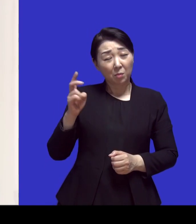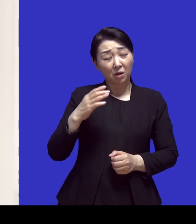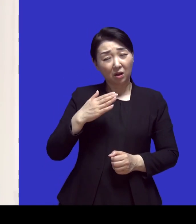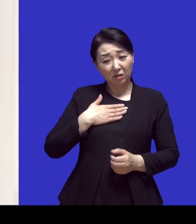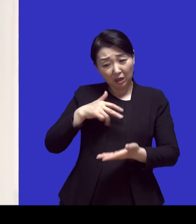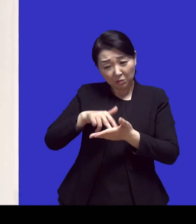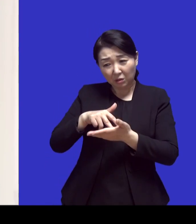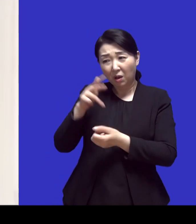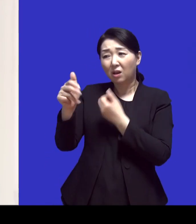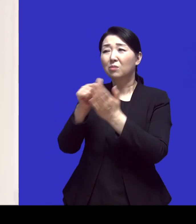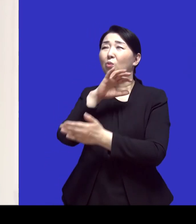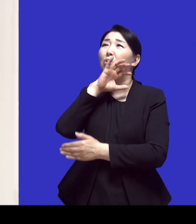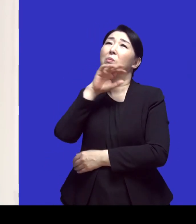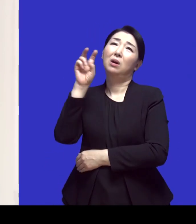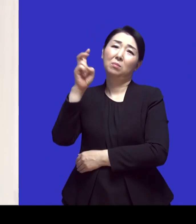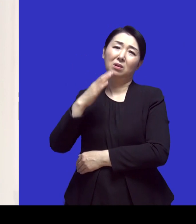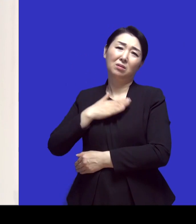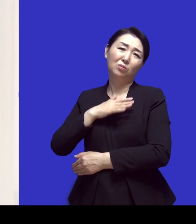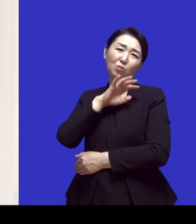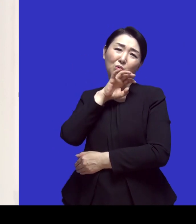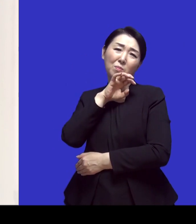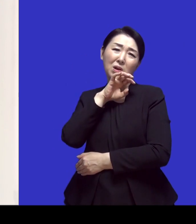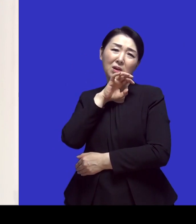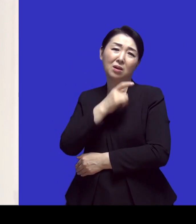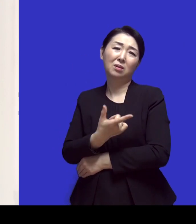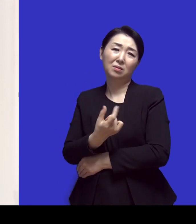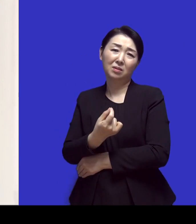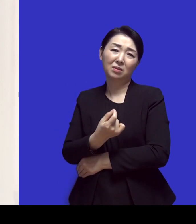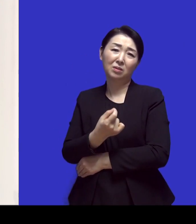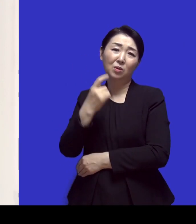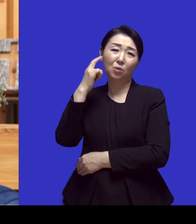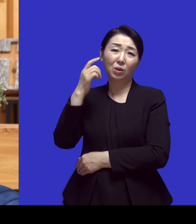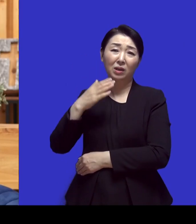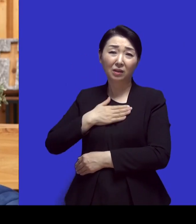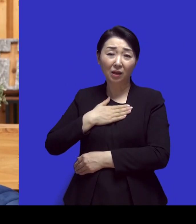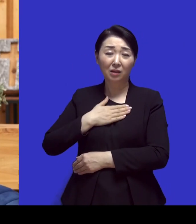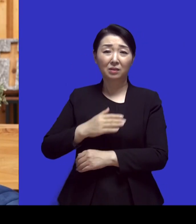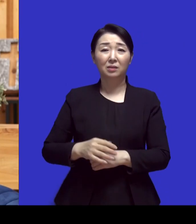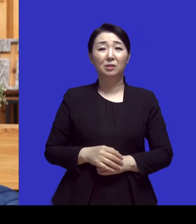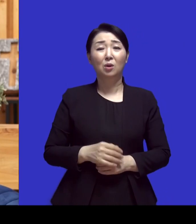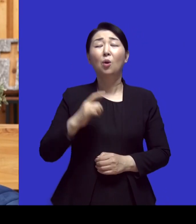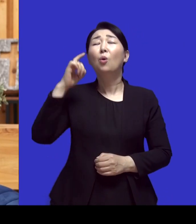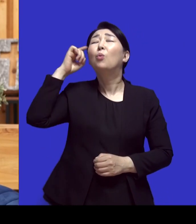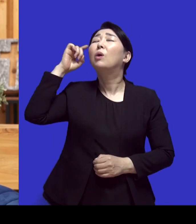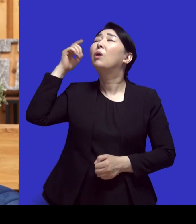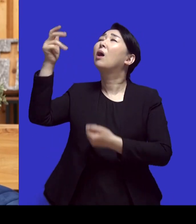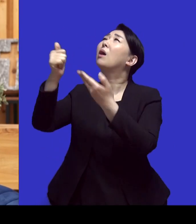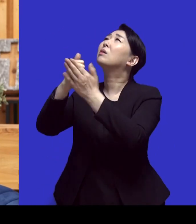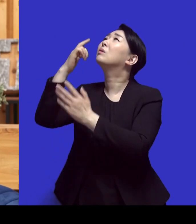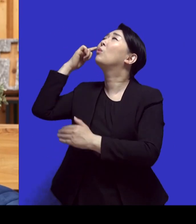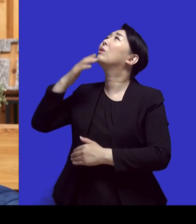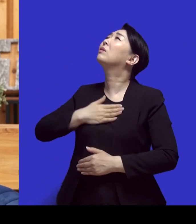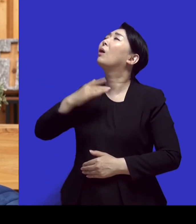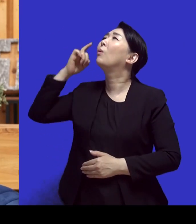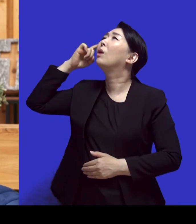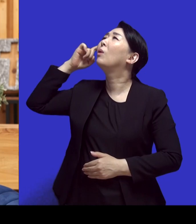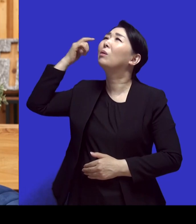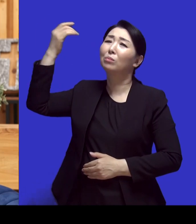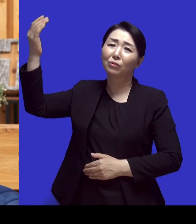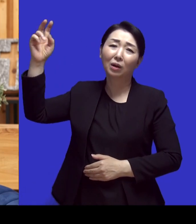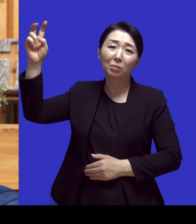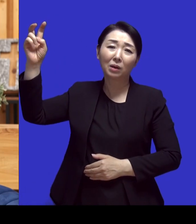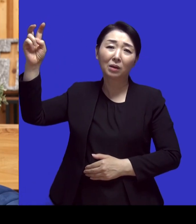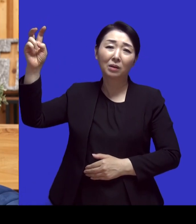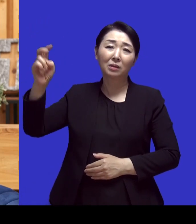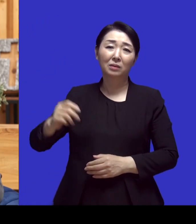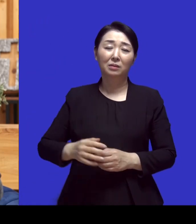같은데 저도 원망스러웠었죠 그렇죠 그렇죠 계속 끊임없이 저것에도 왜냐고 계속 물었을 것 같아요 왜 지금 왜냐면